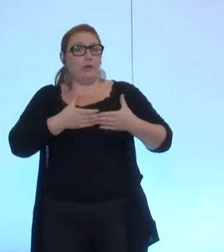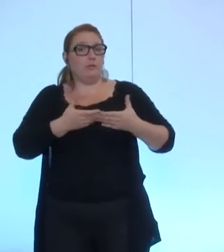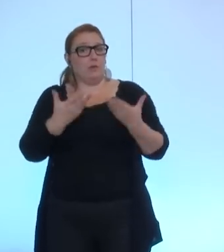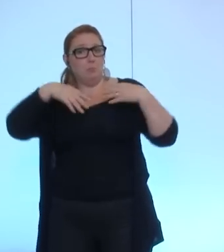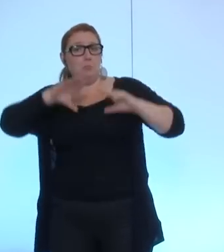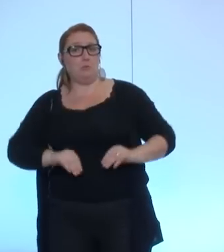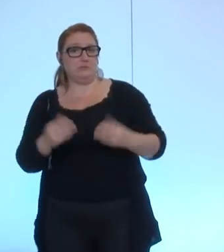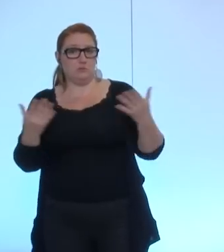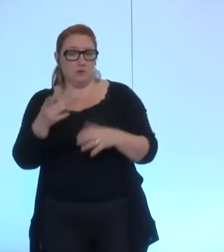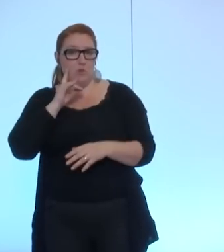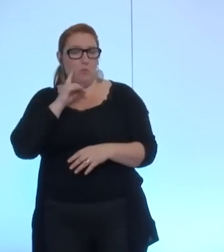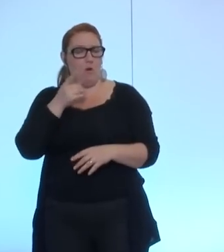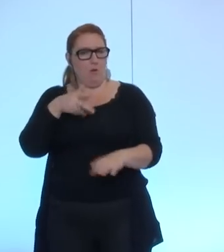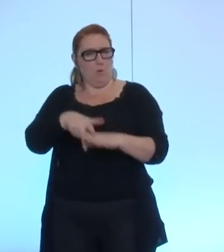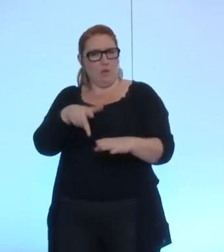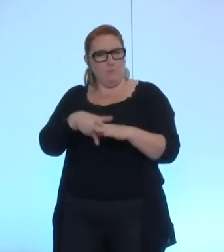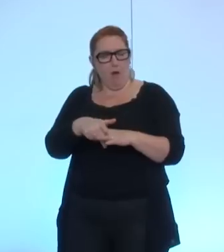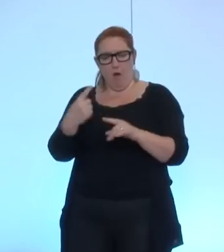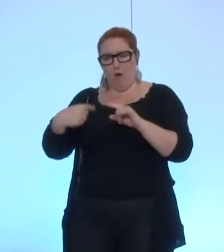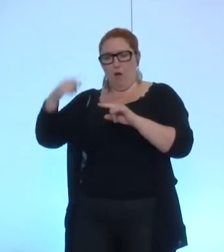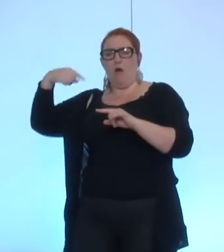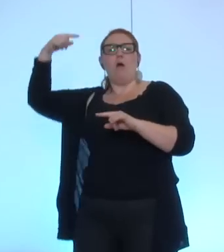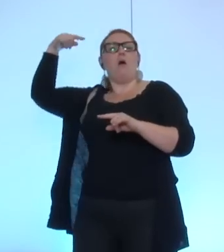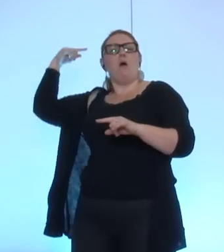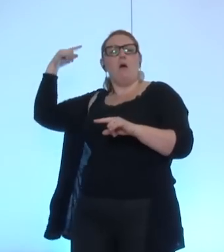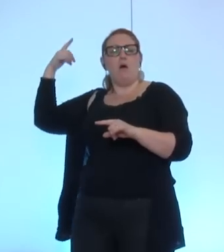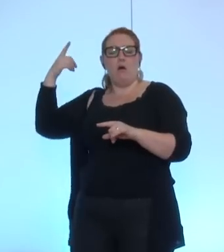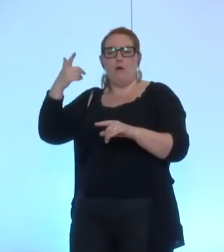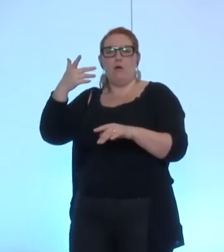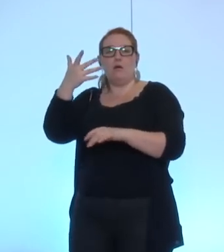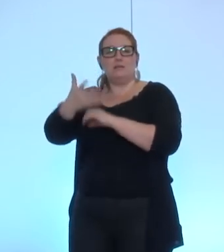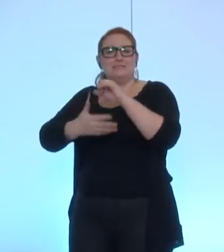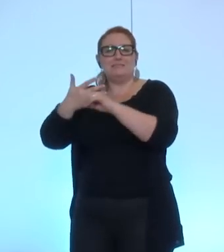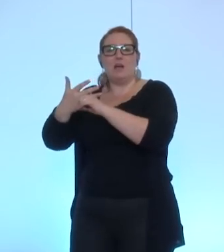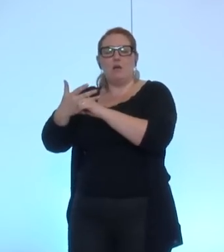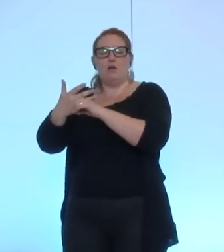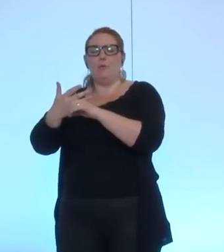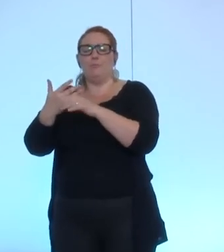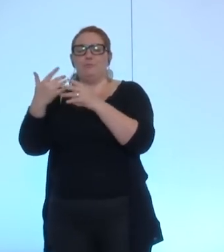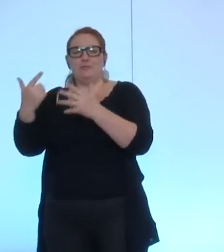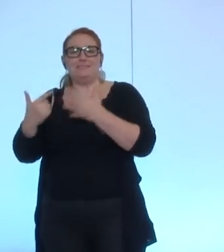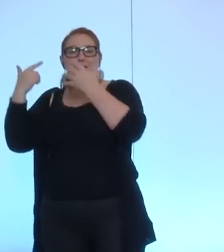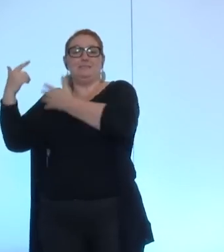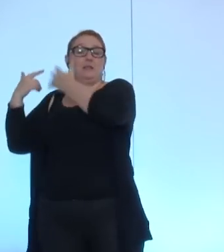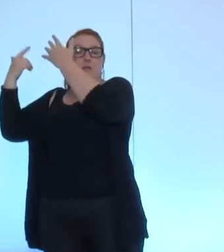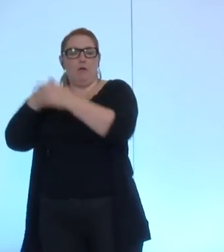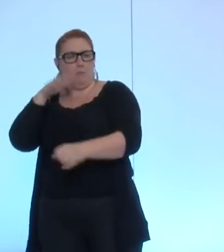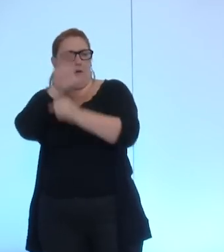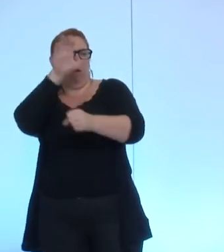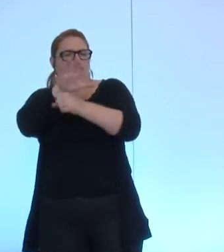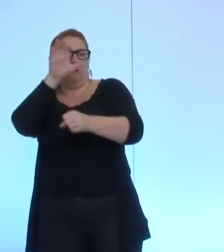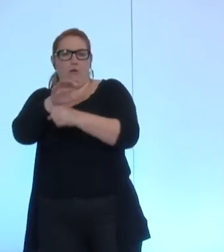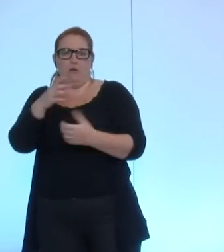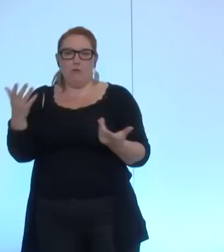vous contestiez fortement ces financements lors des mandats précédents ? La deuxième, j'ai posé cette question à la